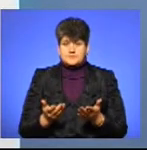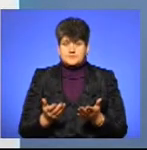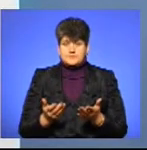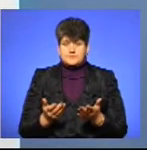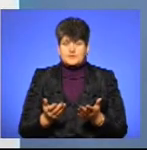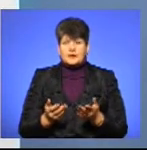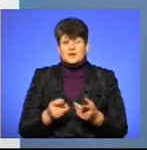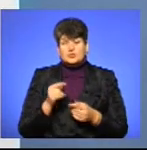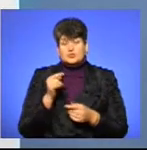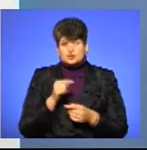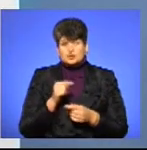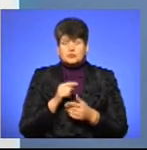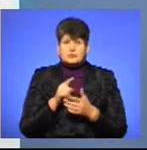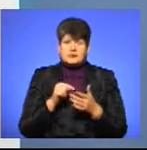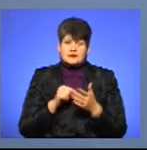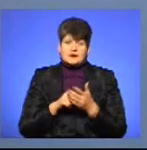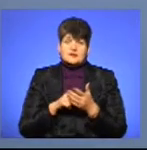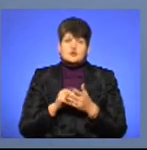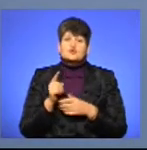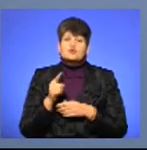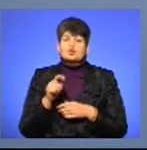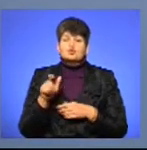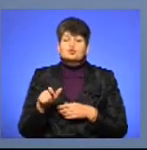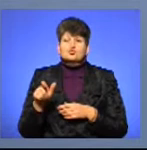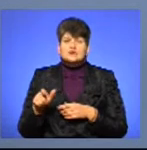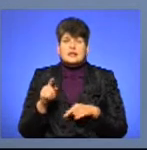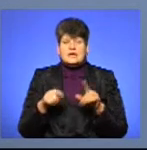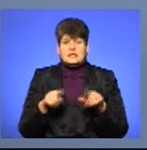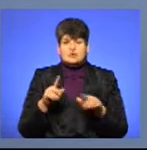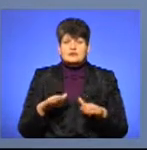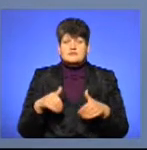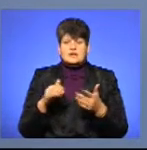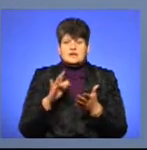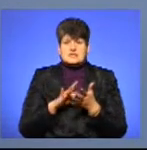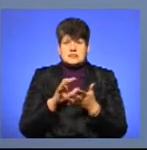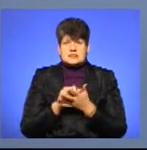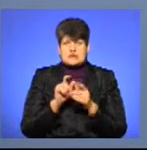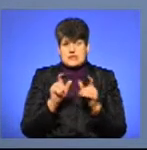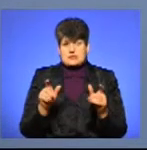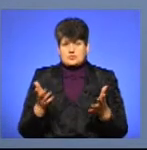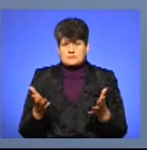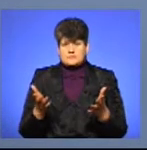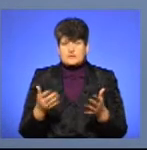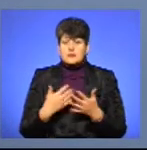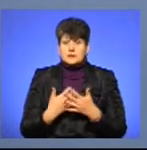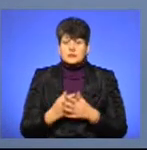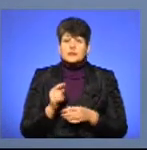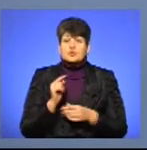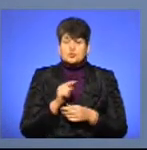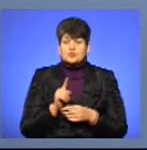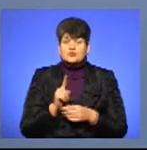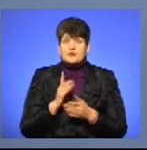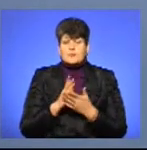думку, чому менше звертаються? Питання поставили, чому люди рідко звертаються в центр зайнятості. Та очевидно, тому що вони